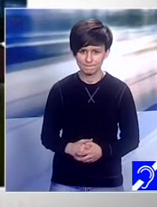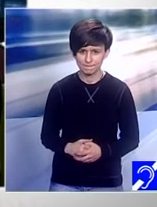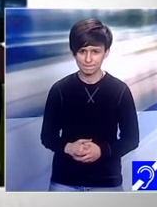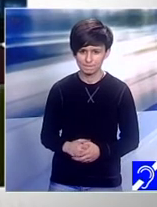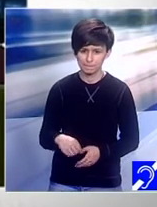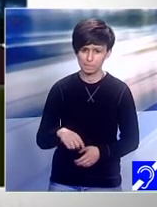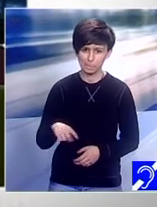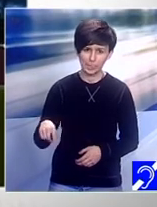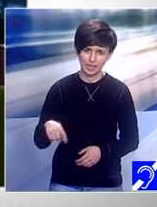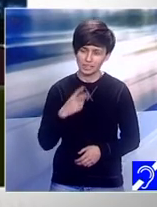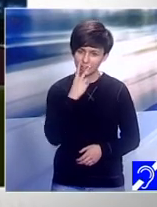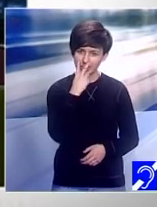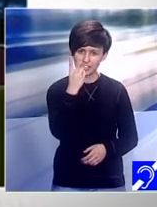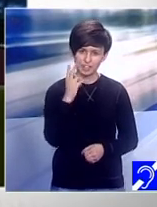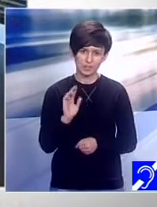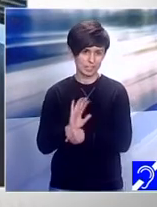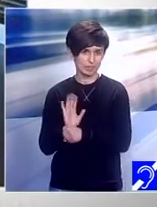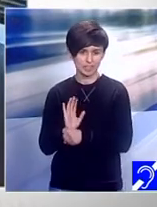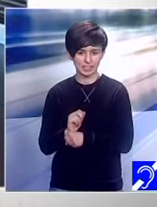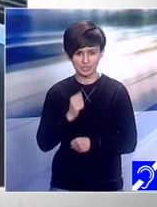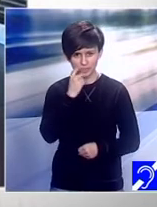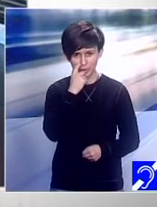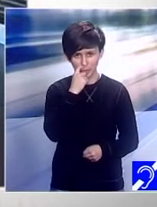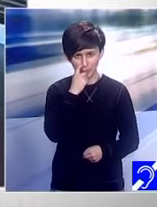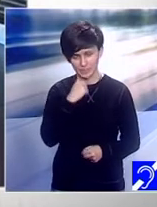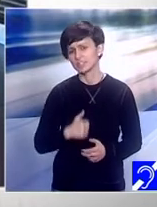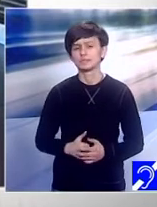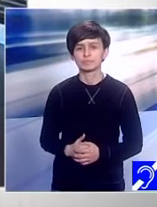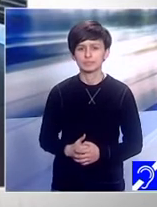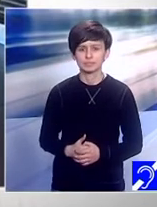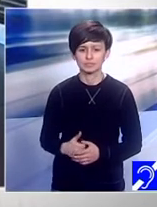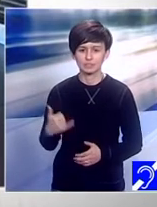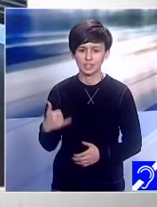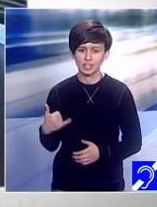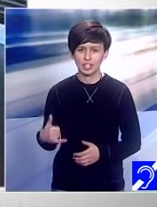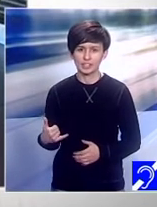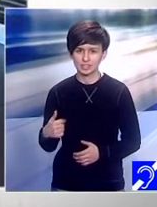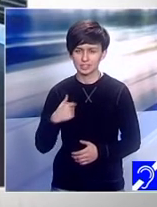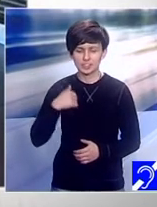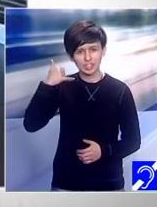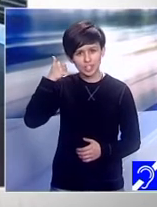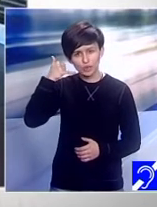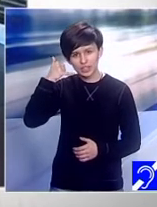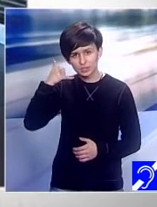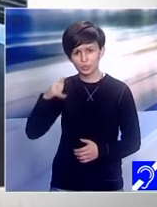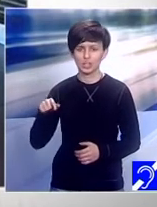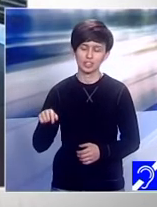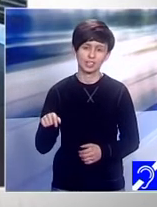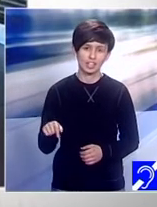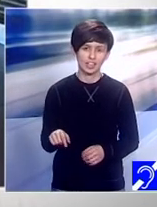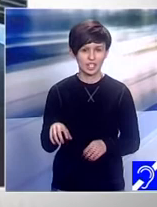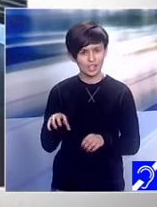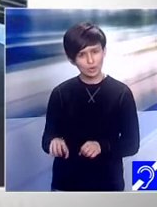televizor astăzi când am vorbit la telefon era foarte ocupat se pregătea pentru a veni în